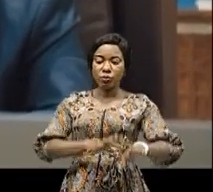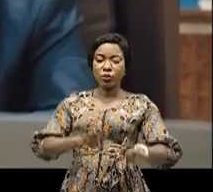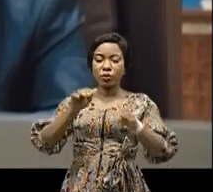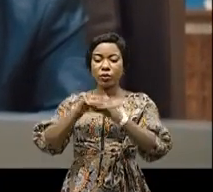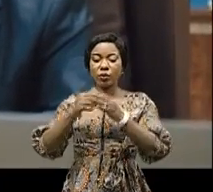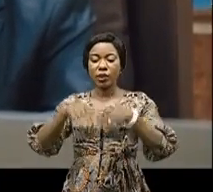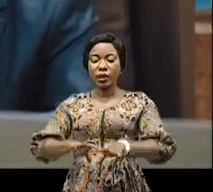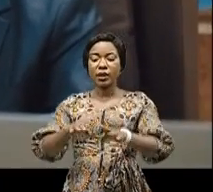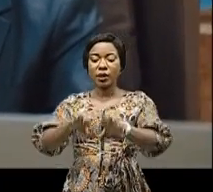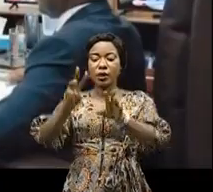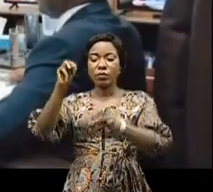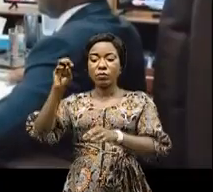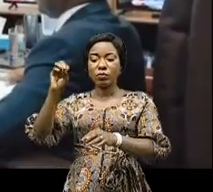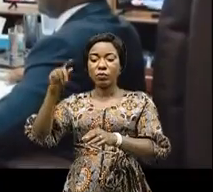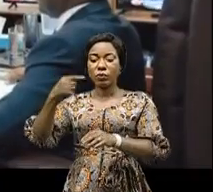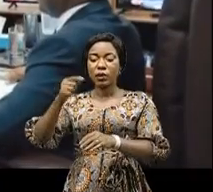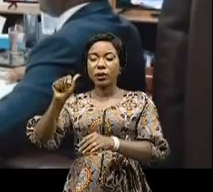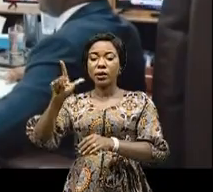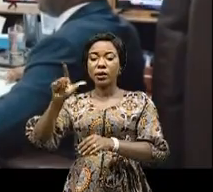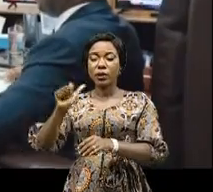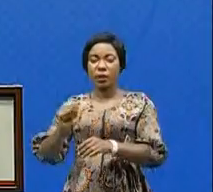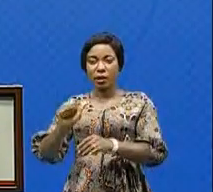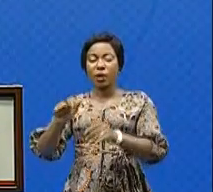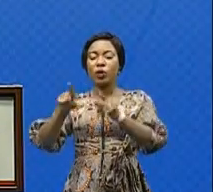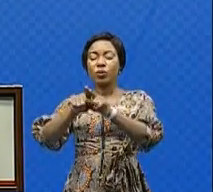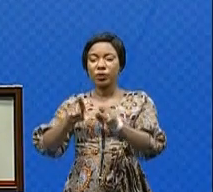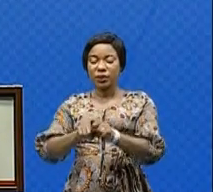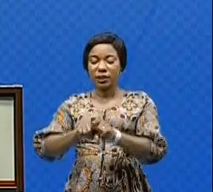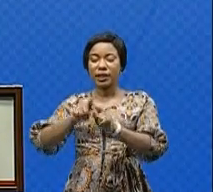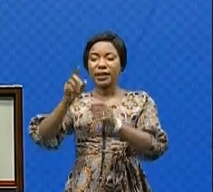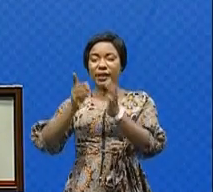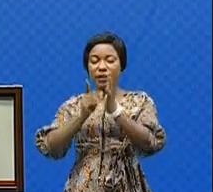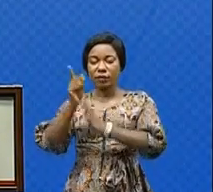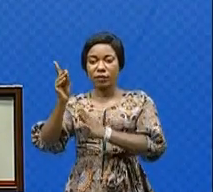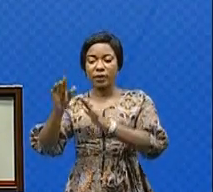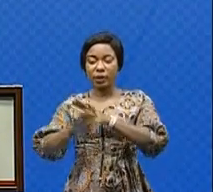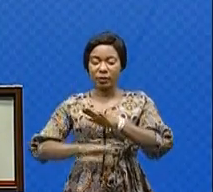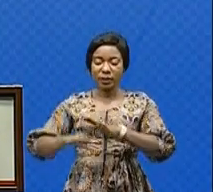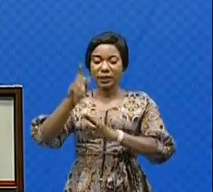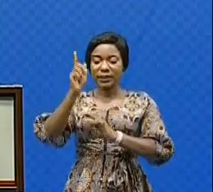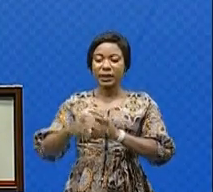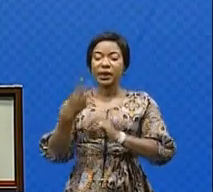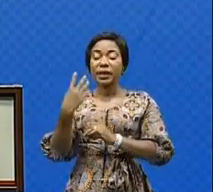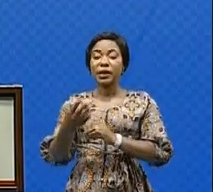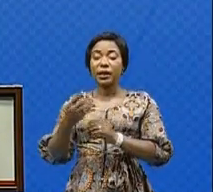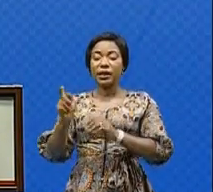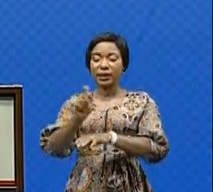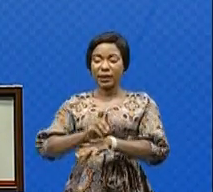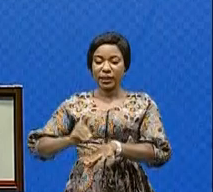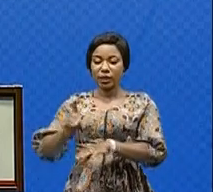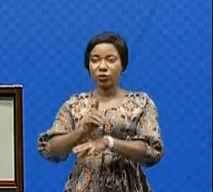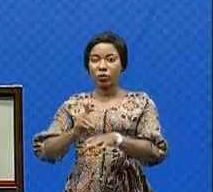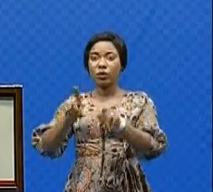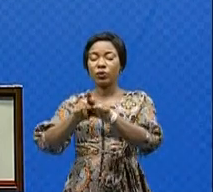rivière Mongala, l'exécution du programme des développements à la base de 145 territoires, le lancement du programme